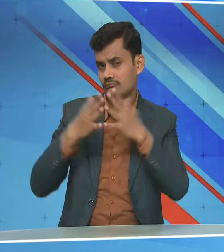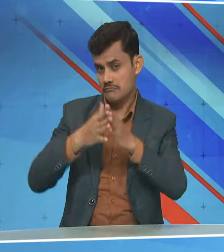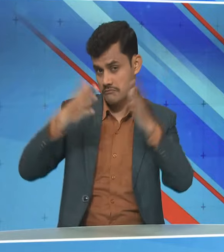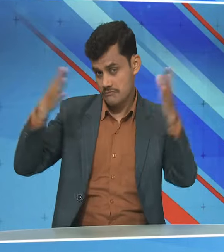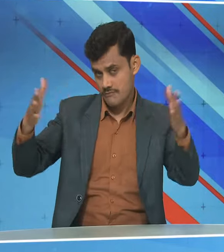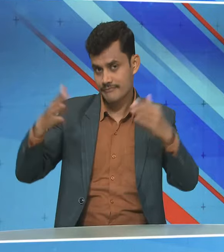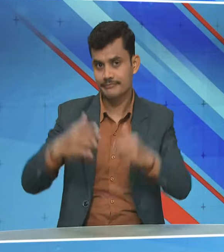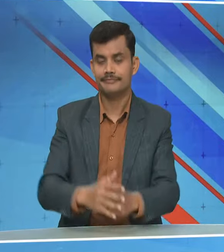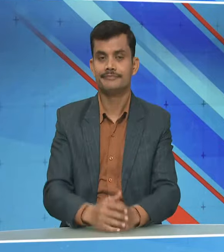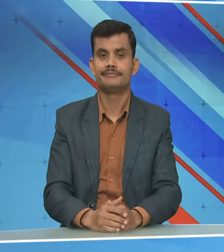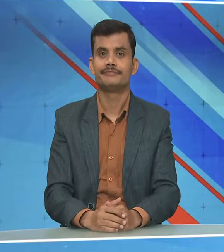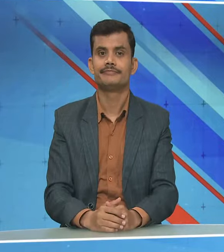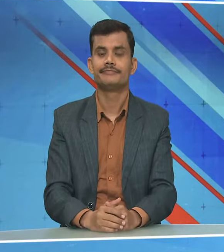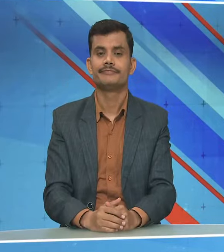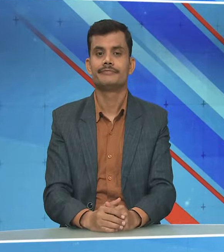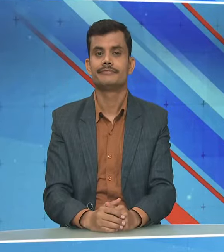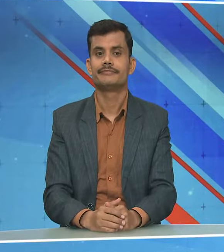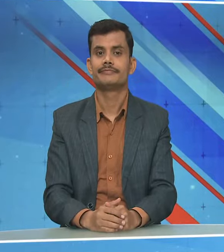सारहना की